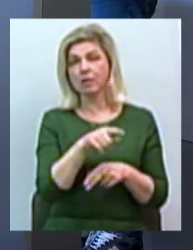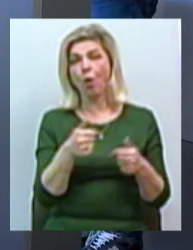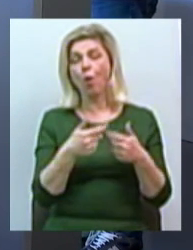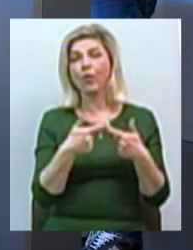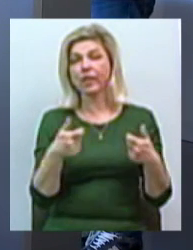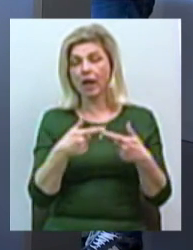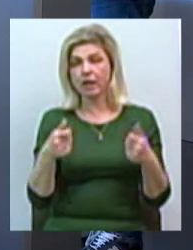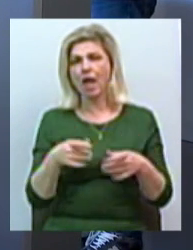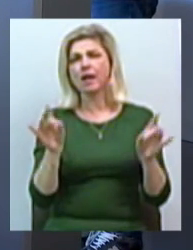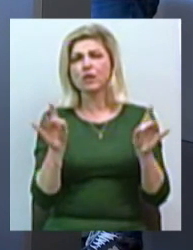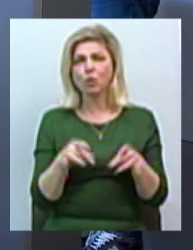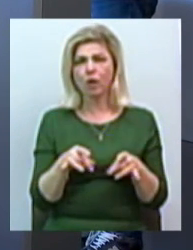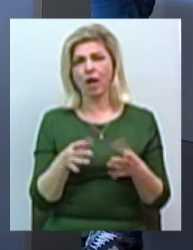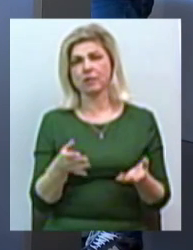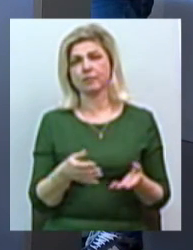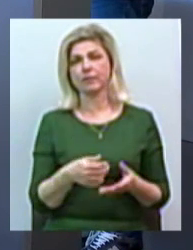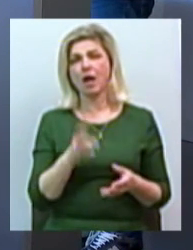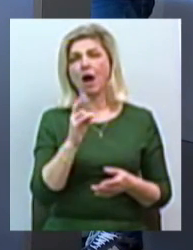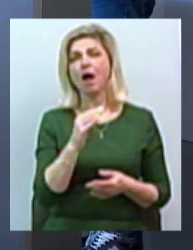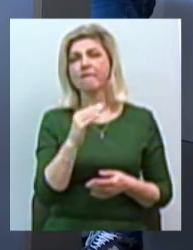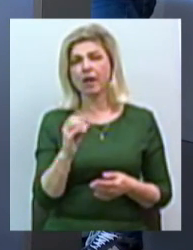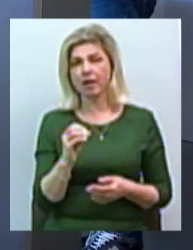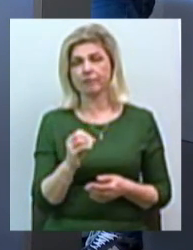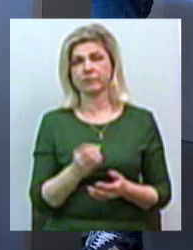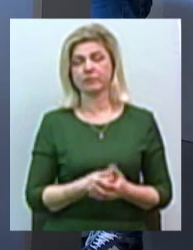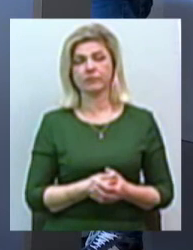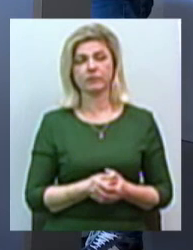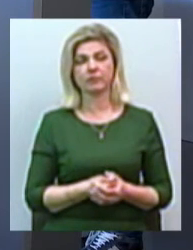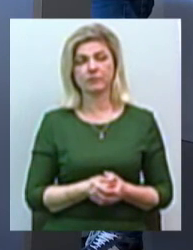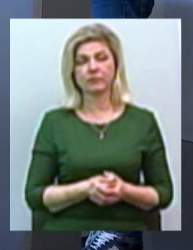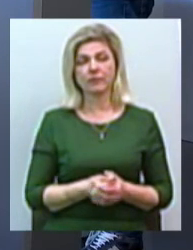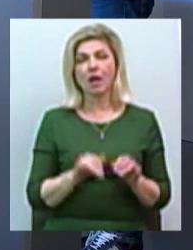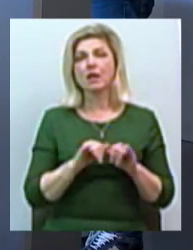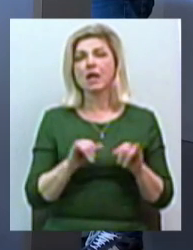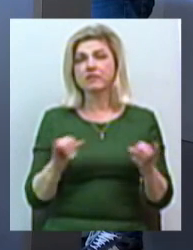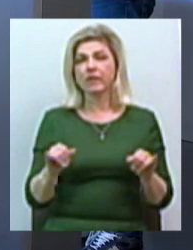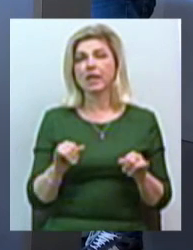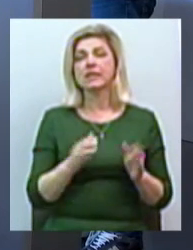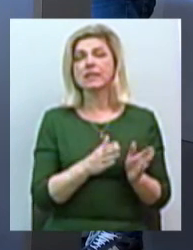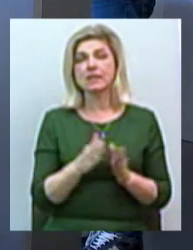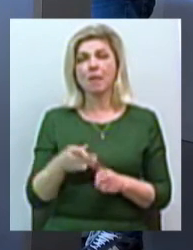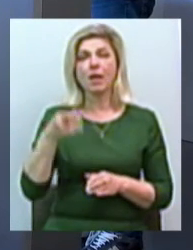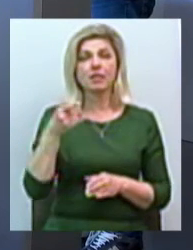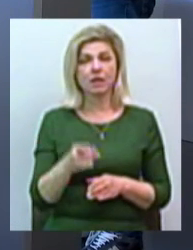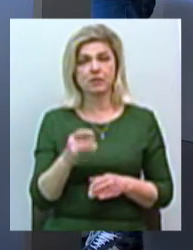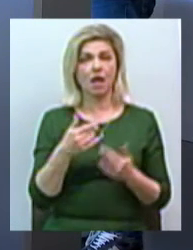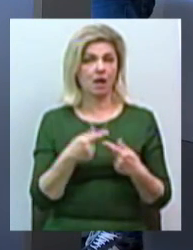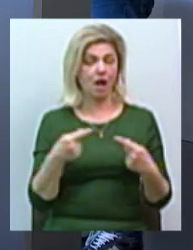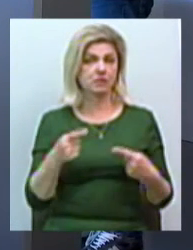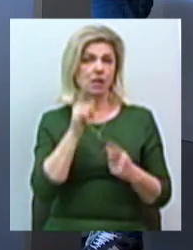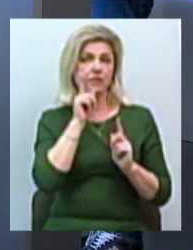інфраструктура, ресторани, кафе, розвивась система такси і прочого сервісу.